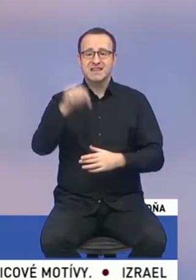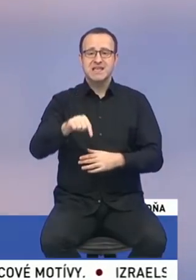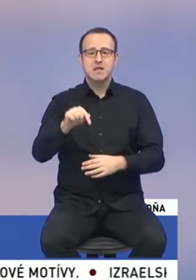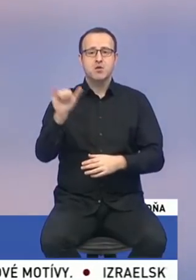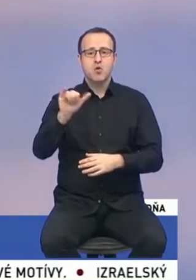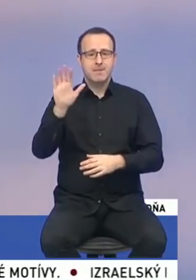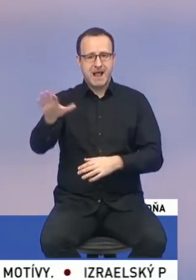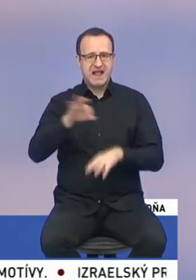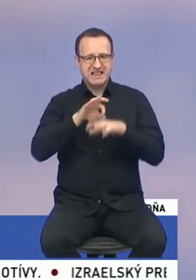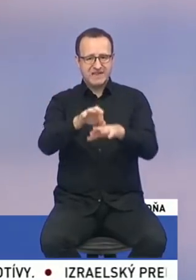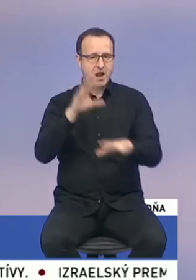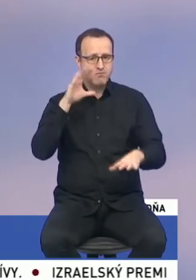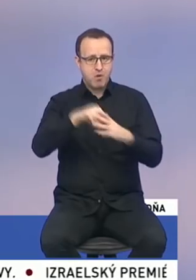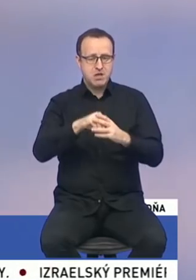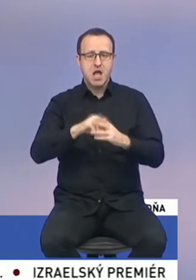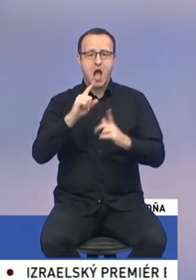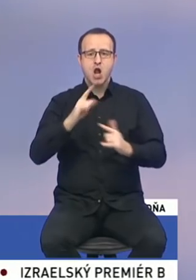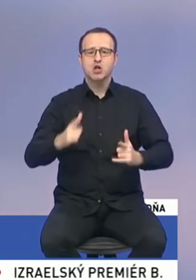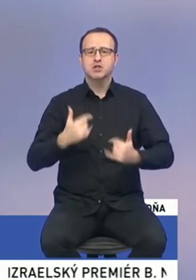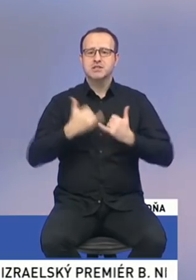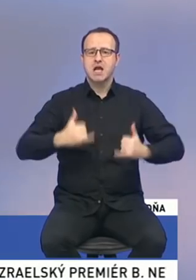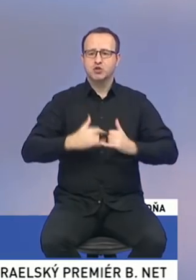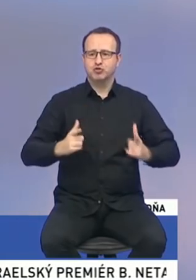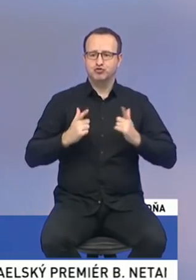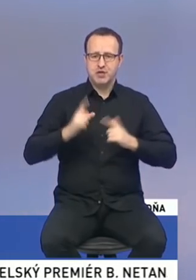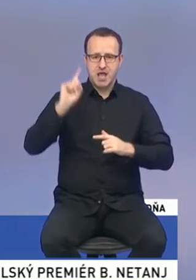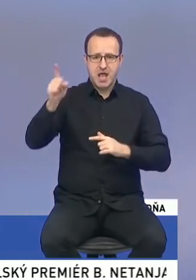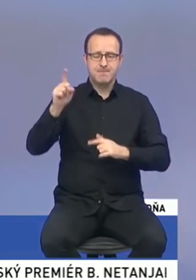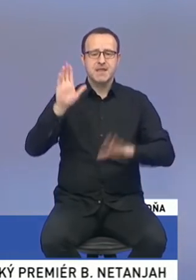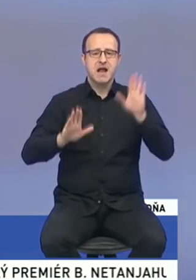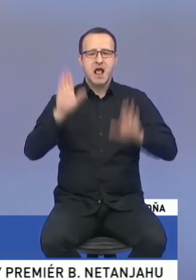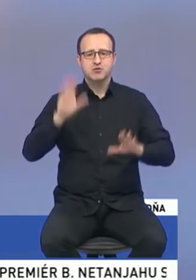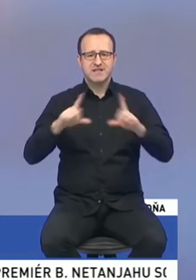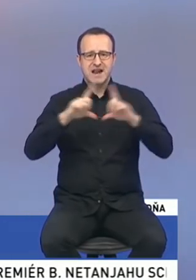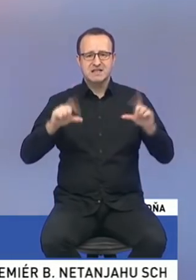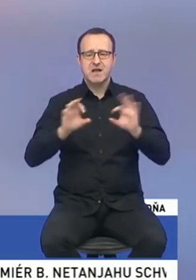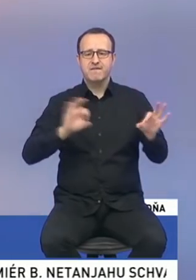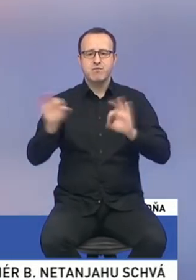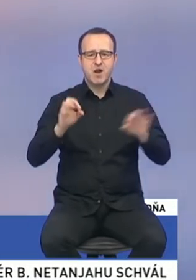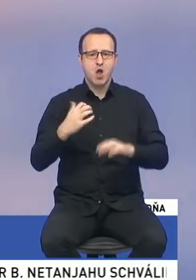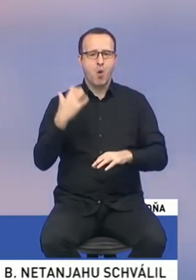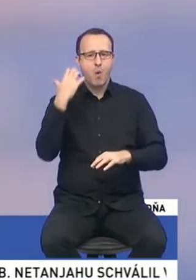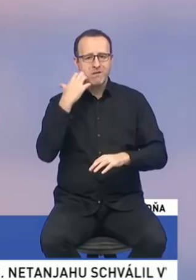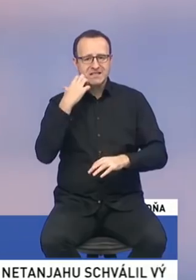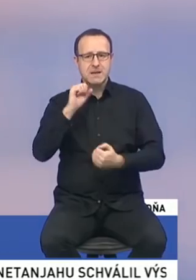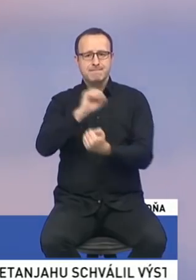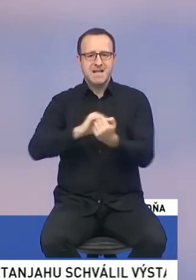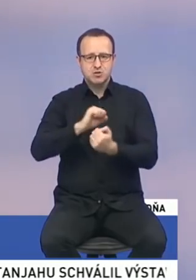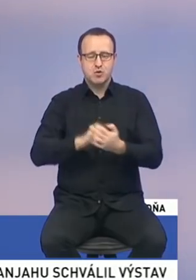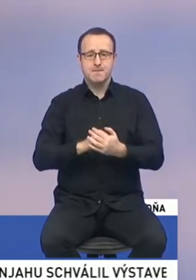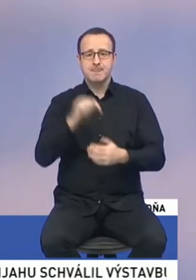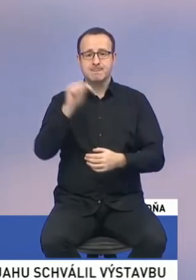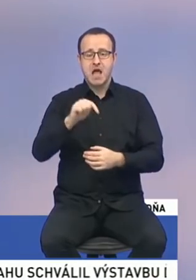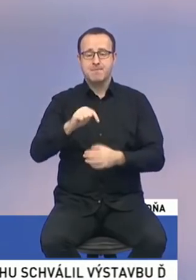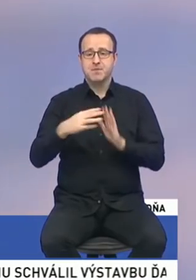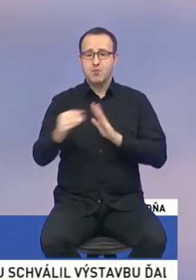na Slovensku trvali pobyt, majú a žijú v zahraničí. Tak tie hlasovacie lístky vybavovali jednotlivé obce a mesta. A tam došlo podľa